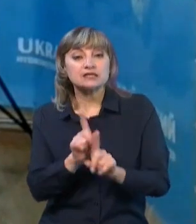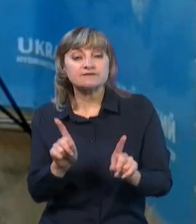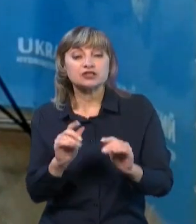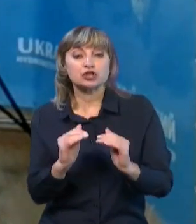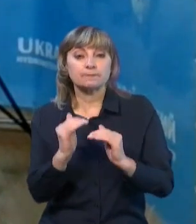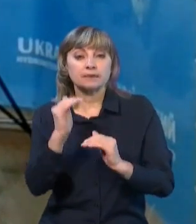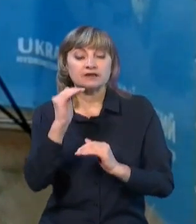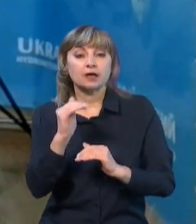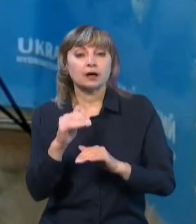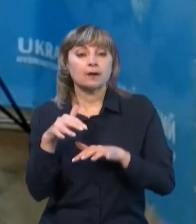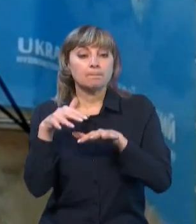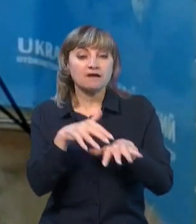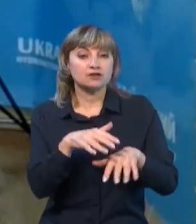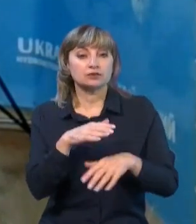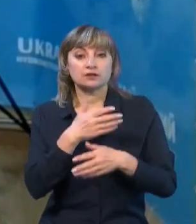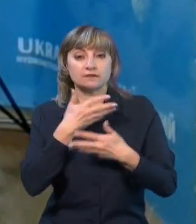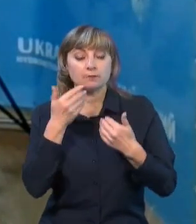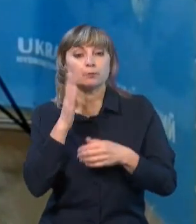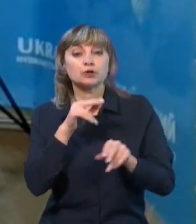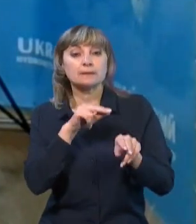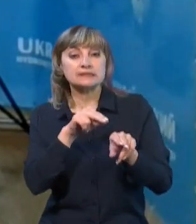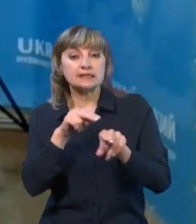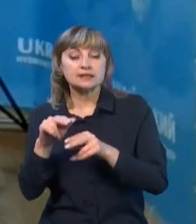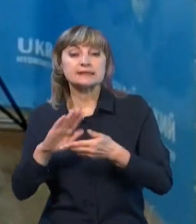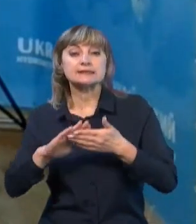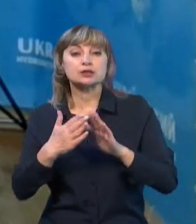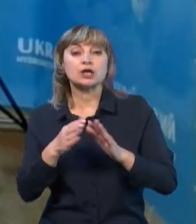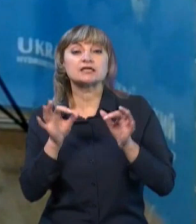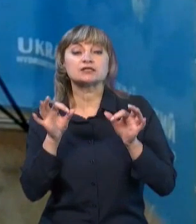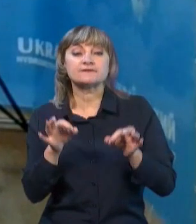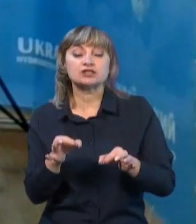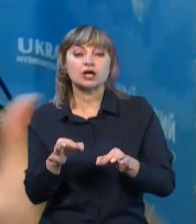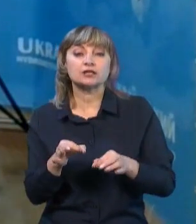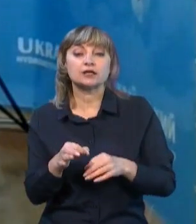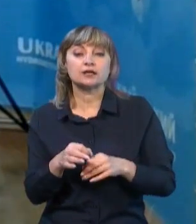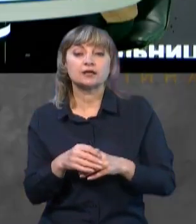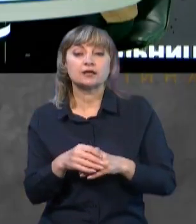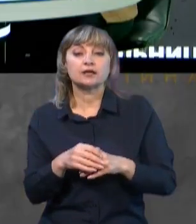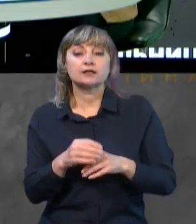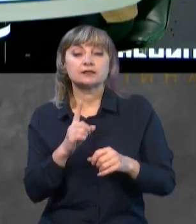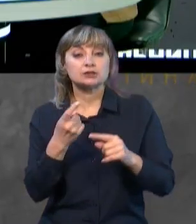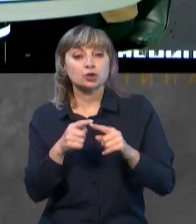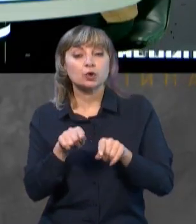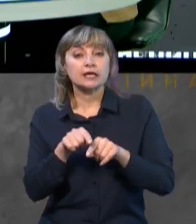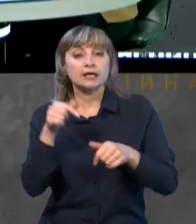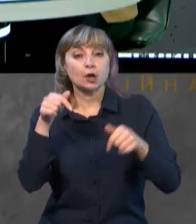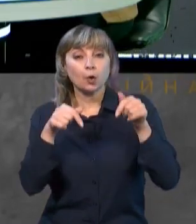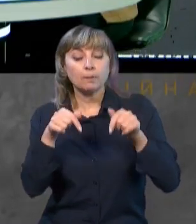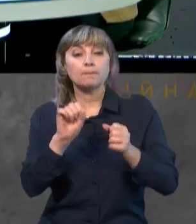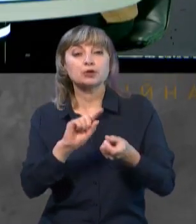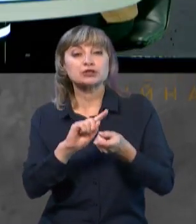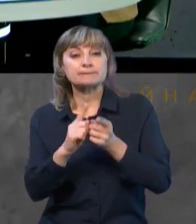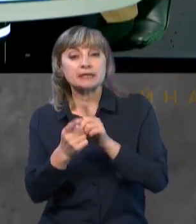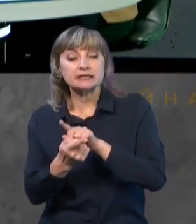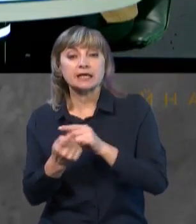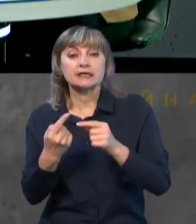підвищення, бо паводки немає, але будемо слідкувати. Ситуація, звичайно, із-за того, що такі опади можуть змінитися,